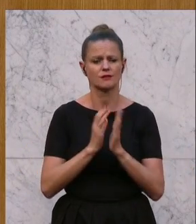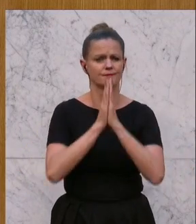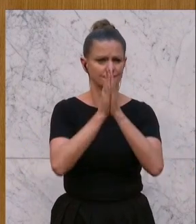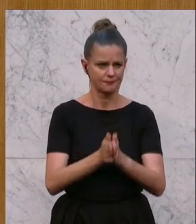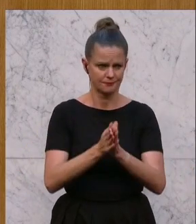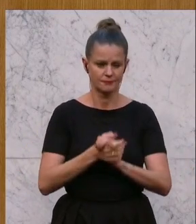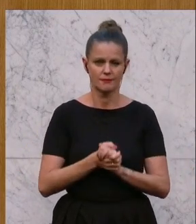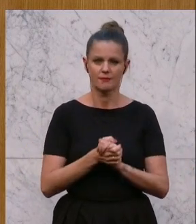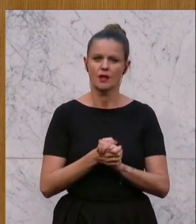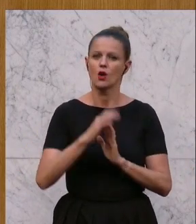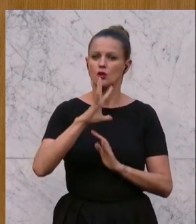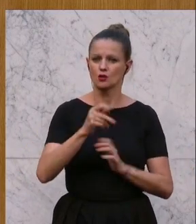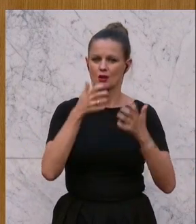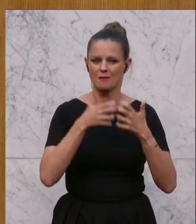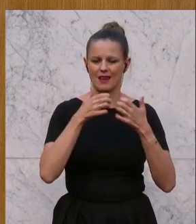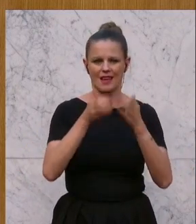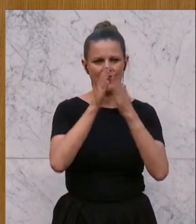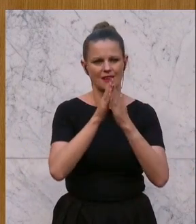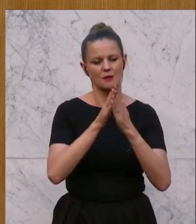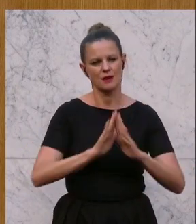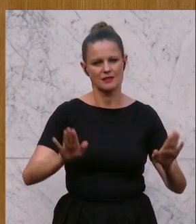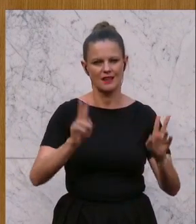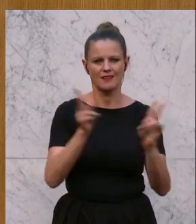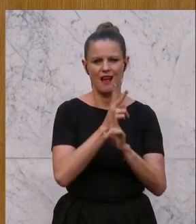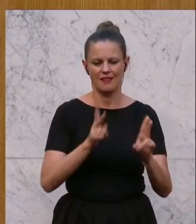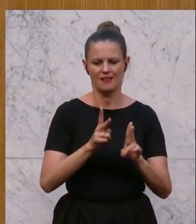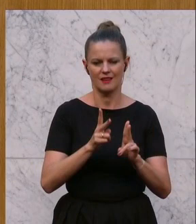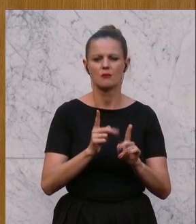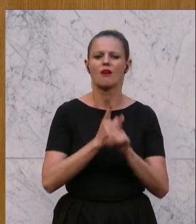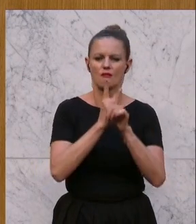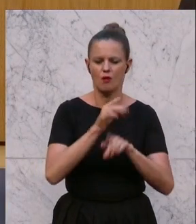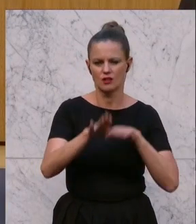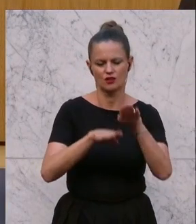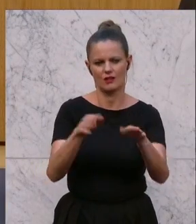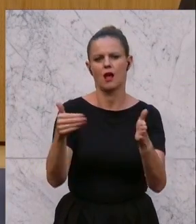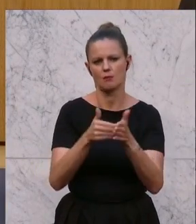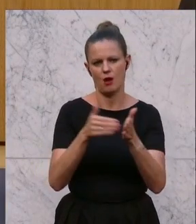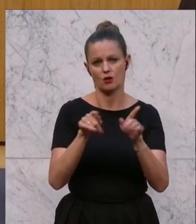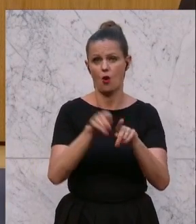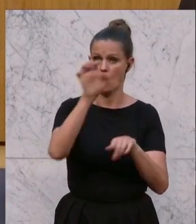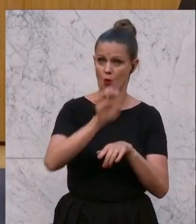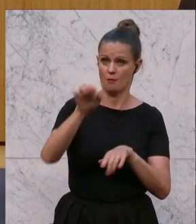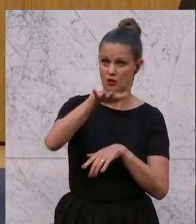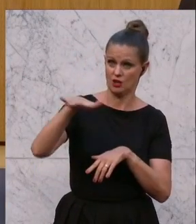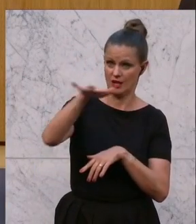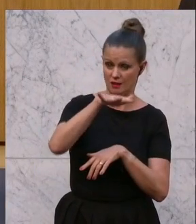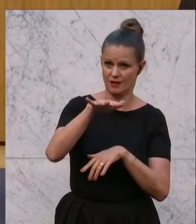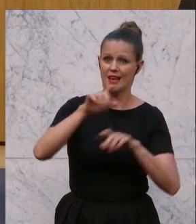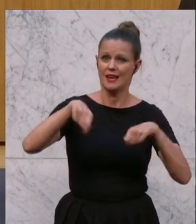man kann nicht einen schönen Bericht präsentieren und dann nicht die Folgeschritte gehen. Und es gibt auf europäischer Ebene einerseits das